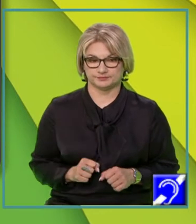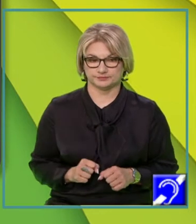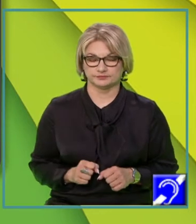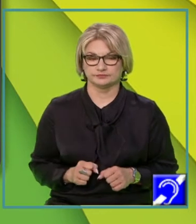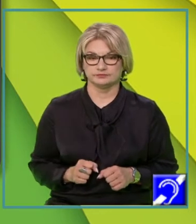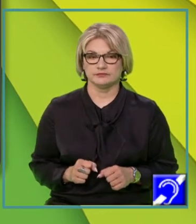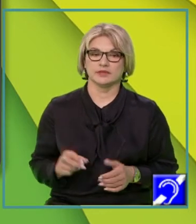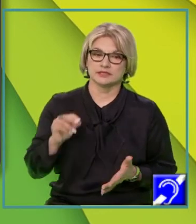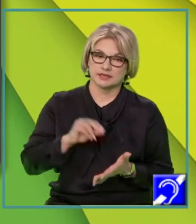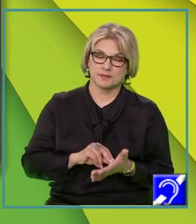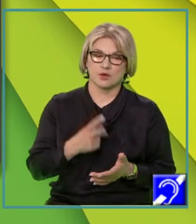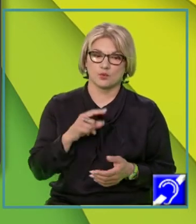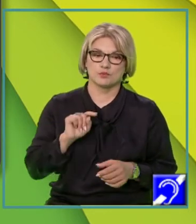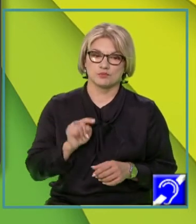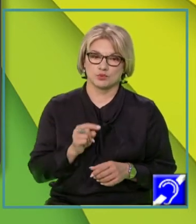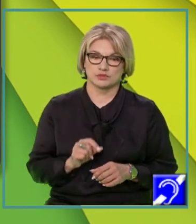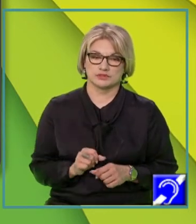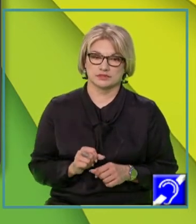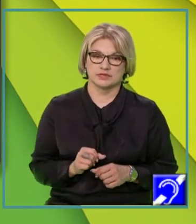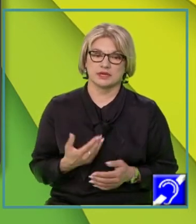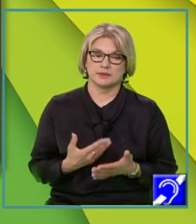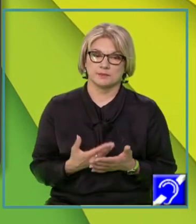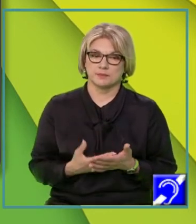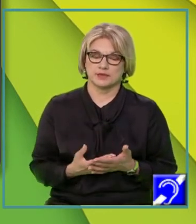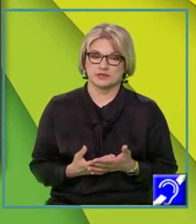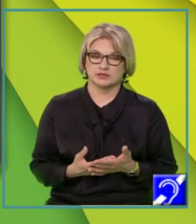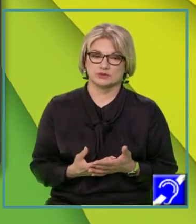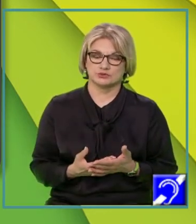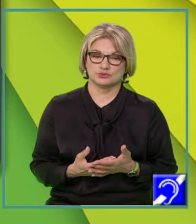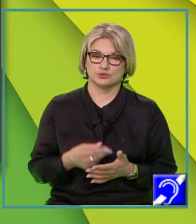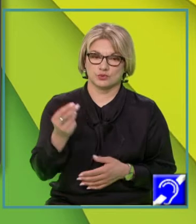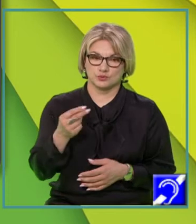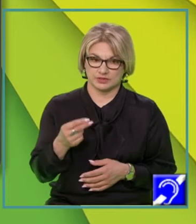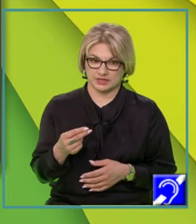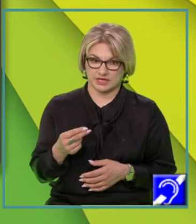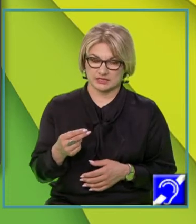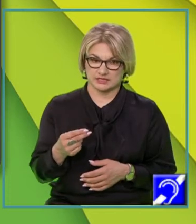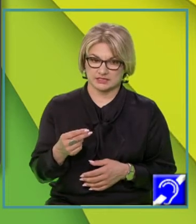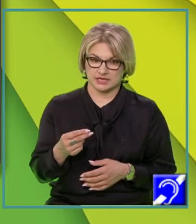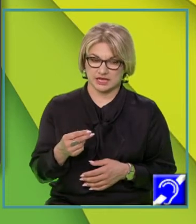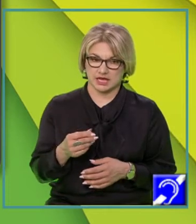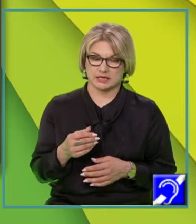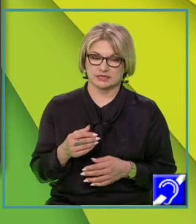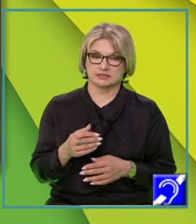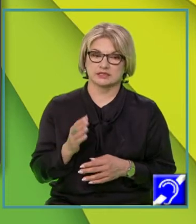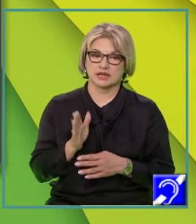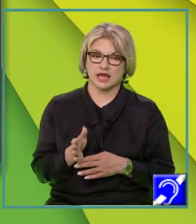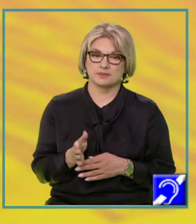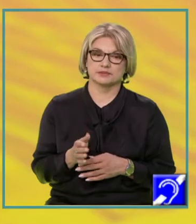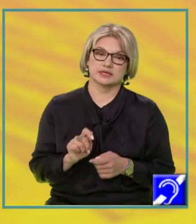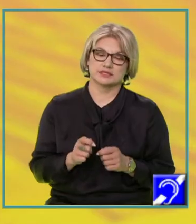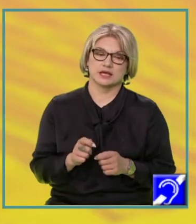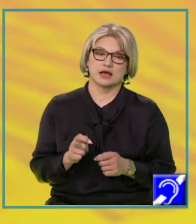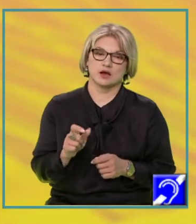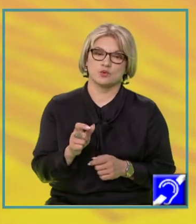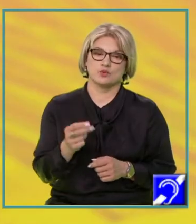Ne mai trebuie un punct pentru a desena dreapta sau graficul funcției liniare.